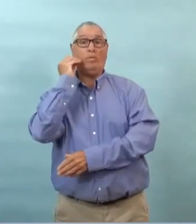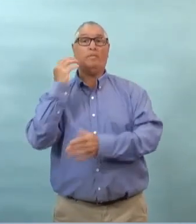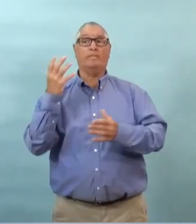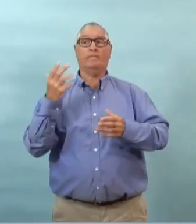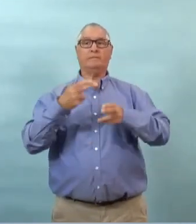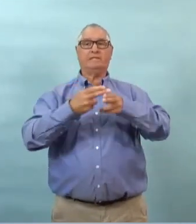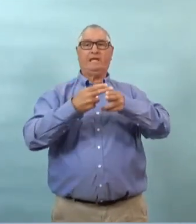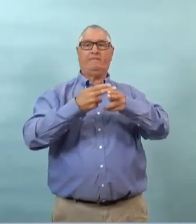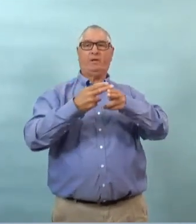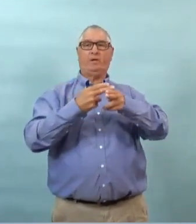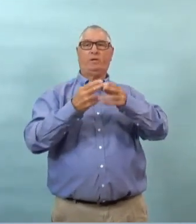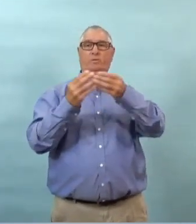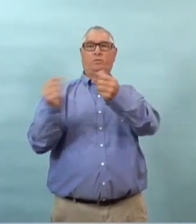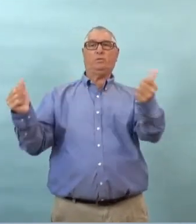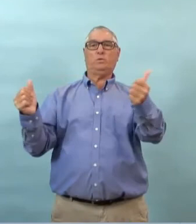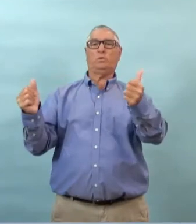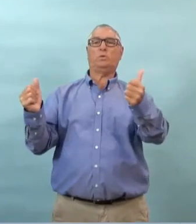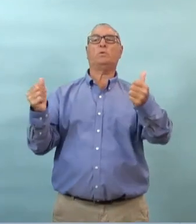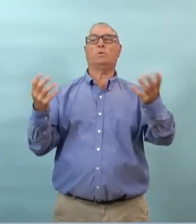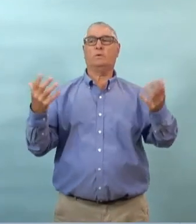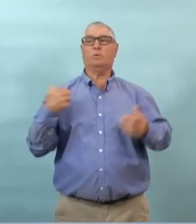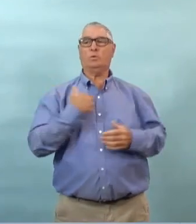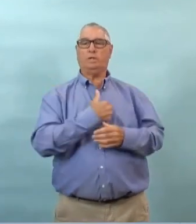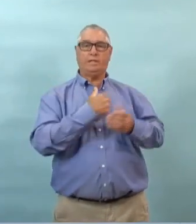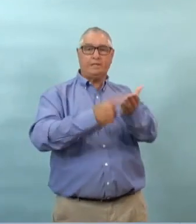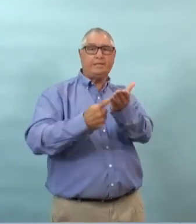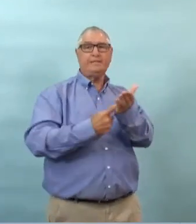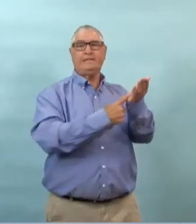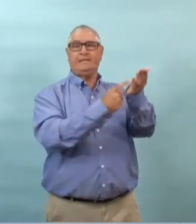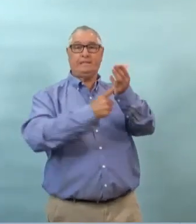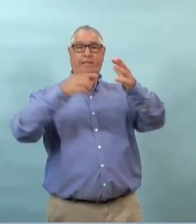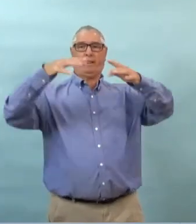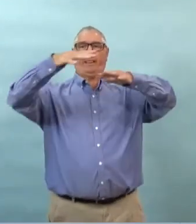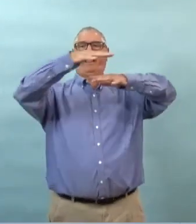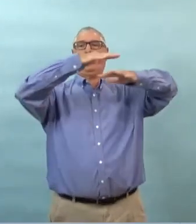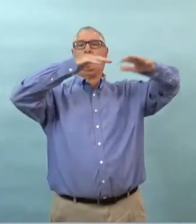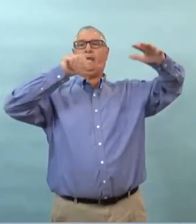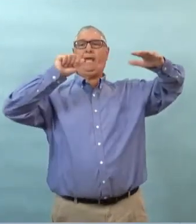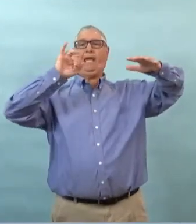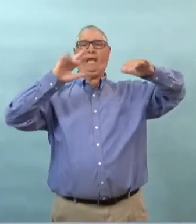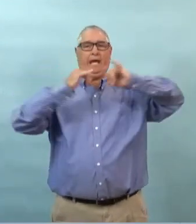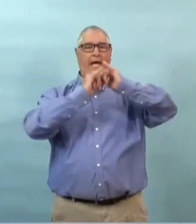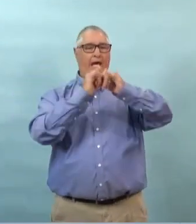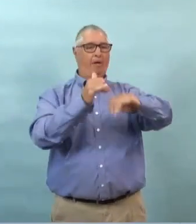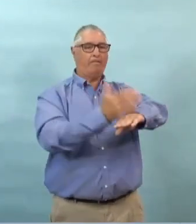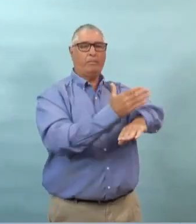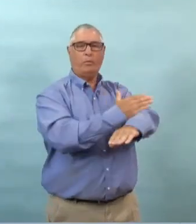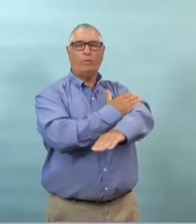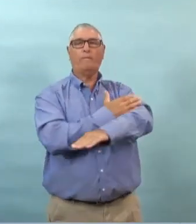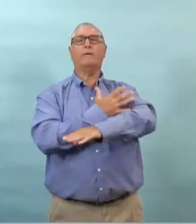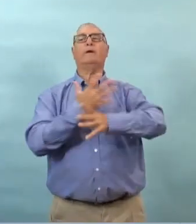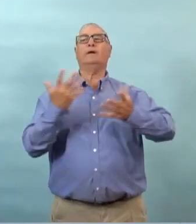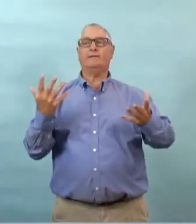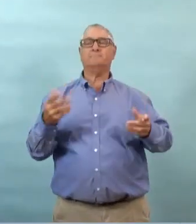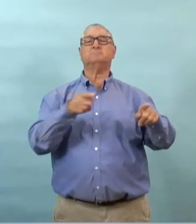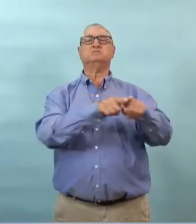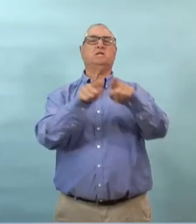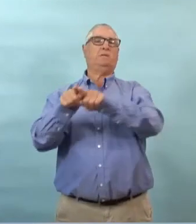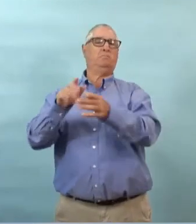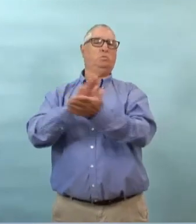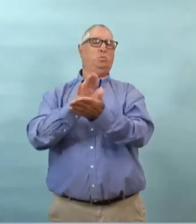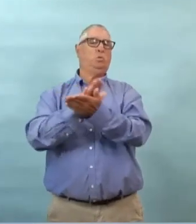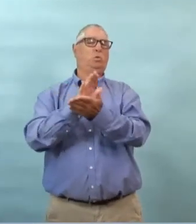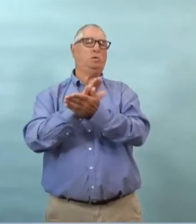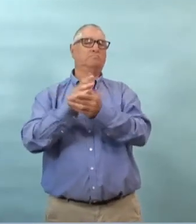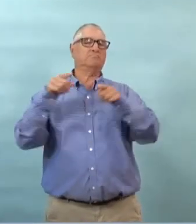semi permanente ou en tout cas une solution à plus long terme pour les foyers des les foyers de soins personnels même là la ventilation est devenu un point de discussion